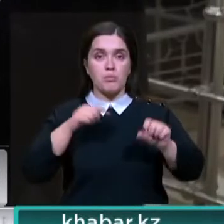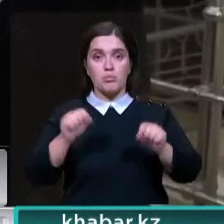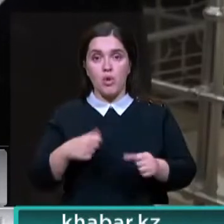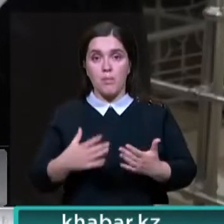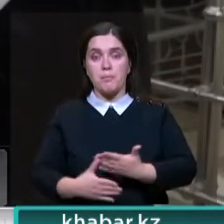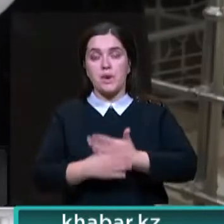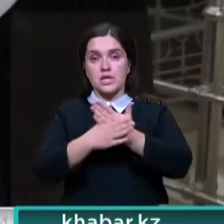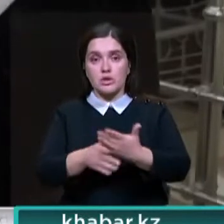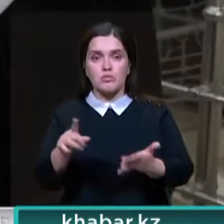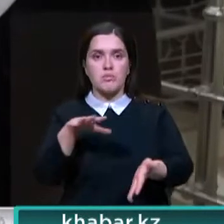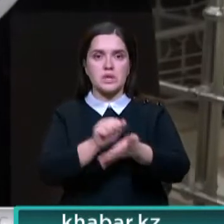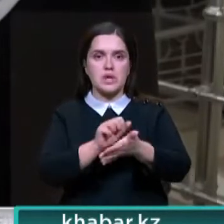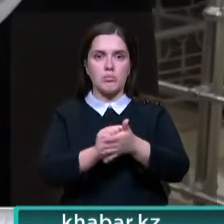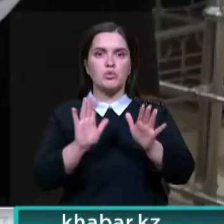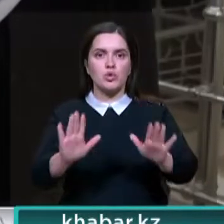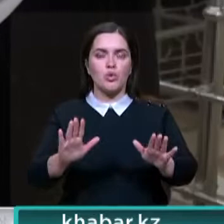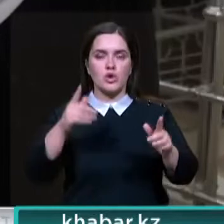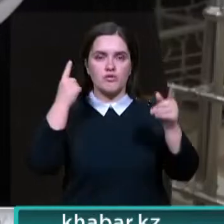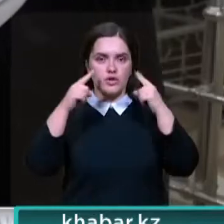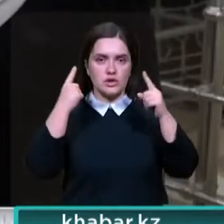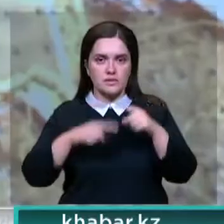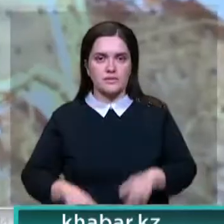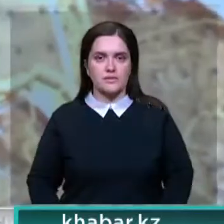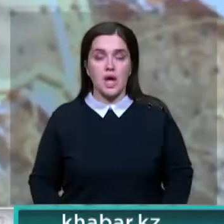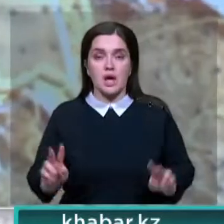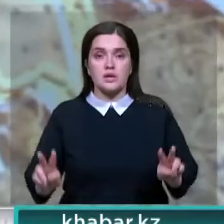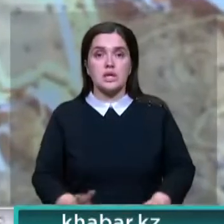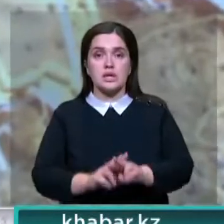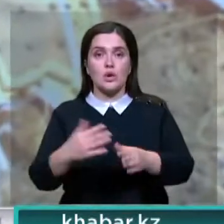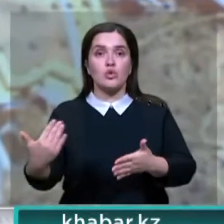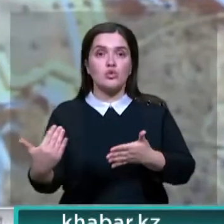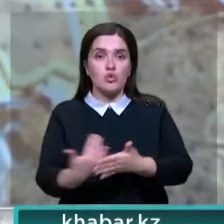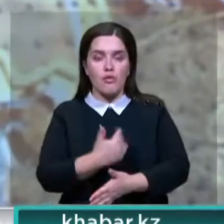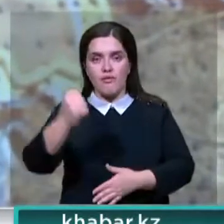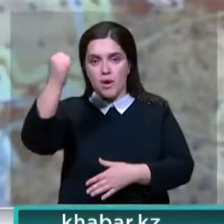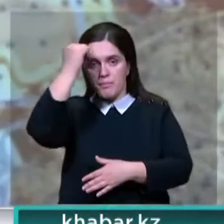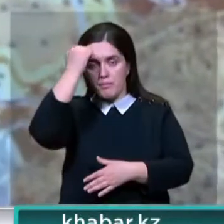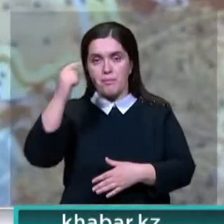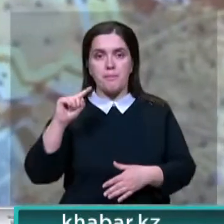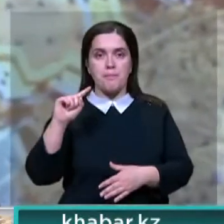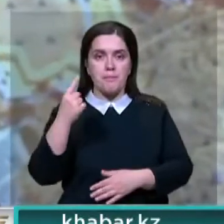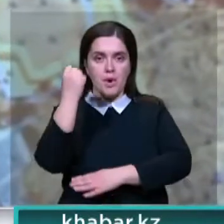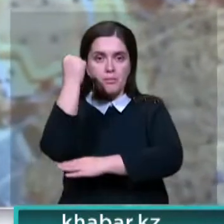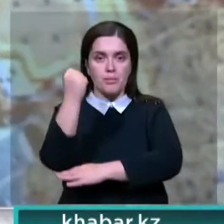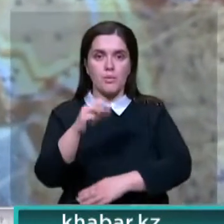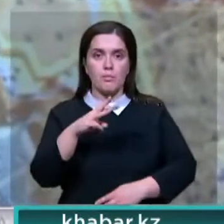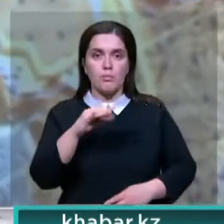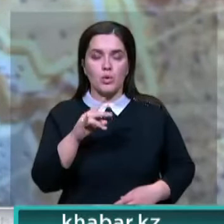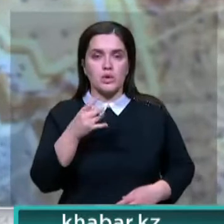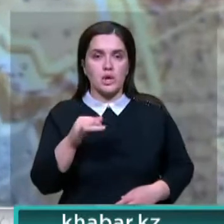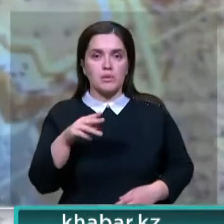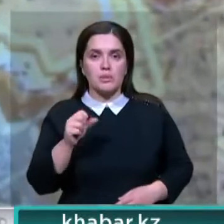поддержать, чтобы они занимались исключительно творчеством. В столице появилась новая достопримечательность. Первый памятник